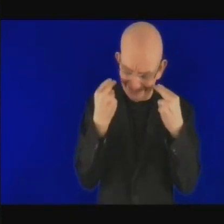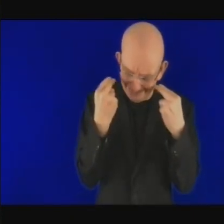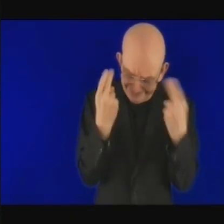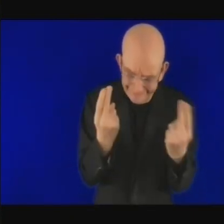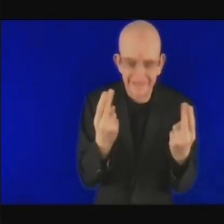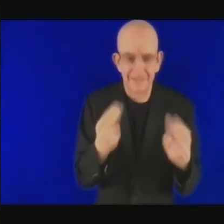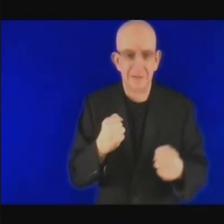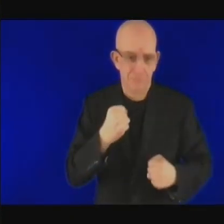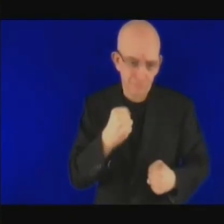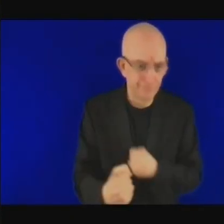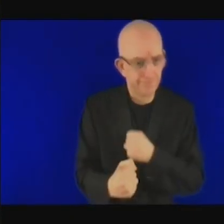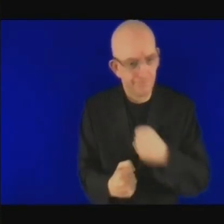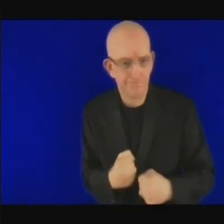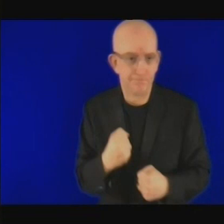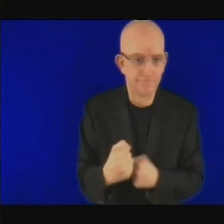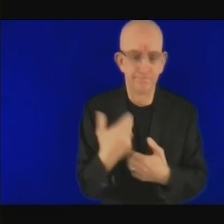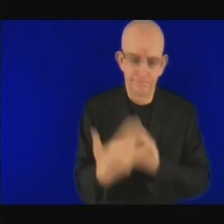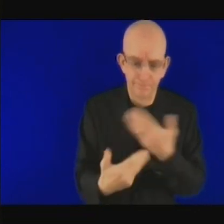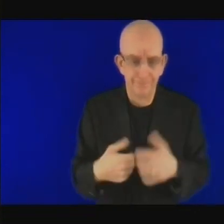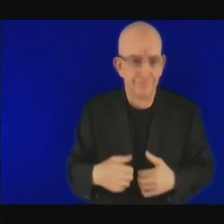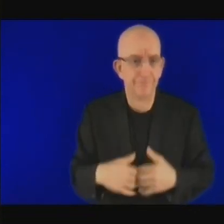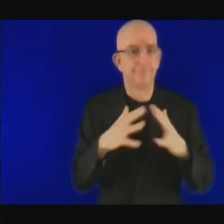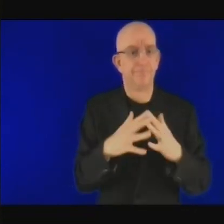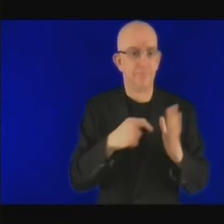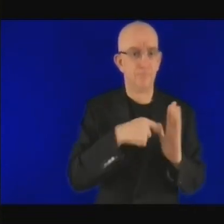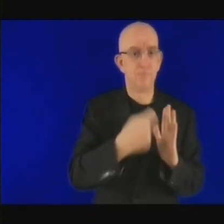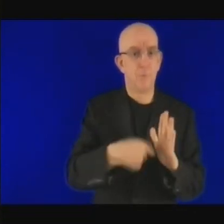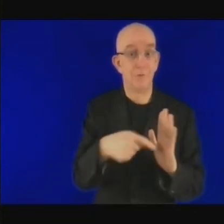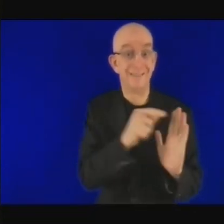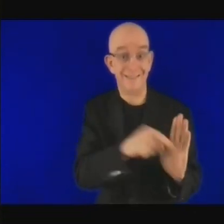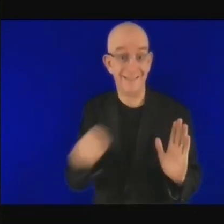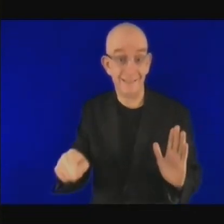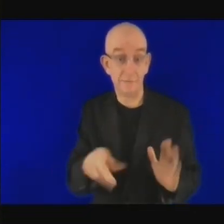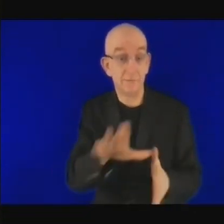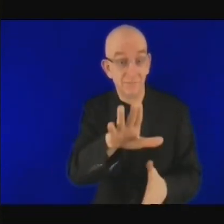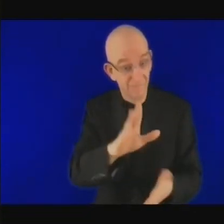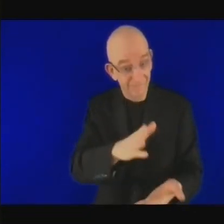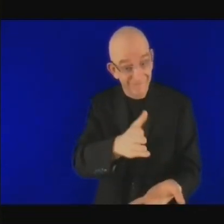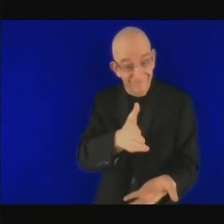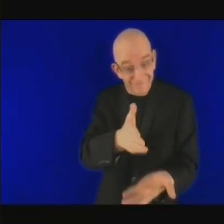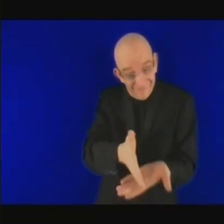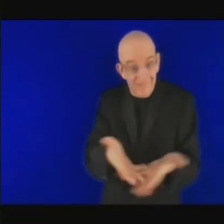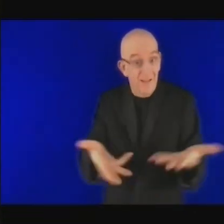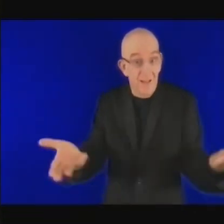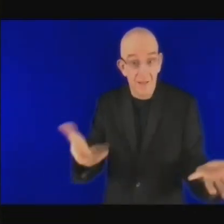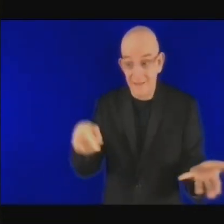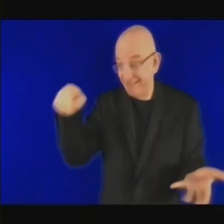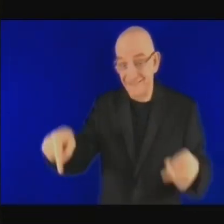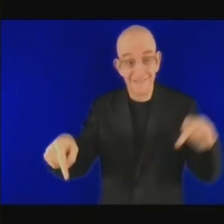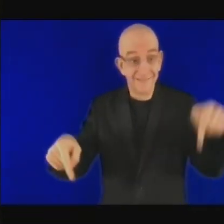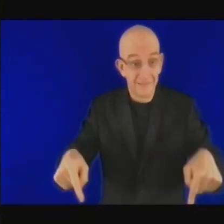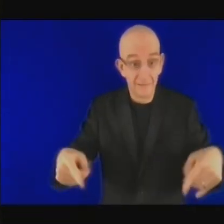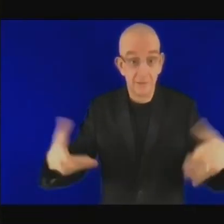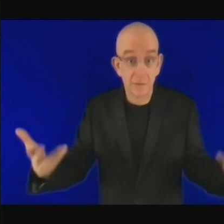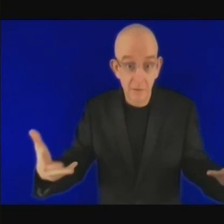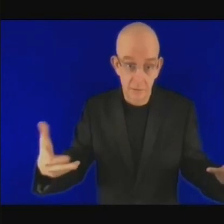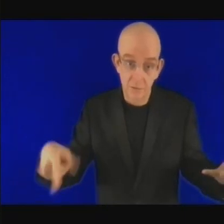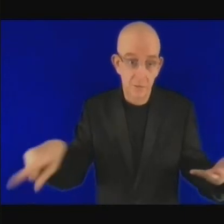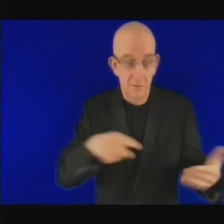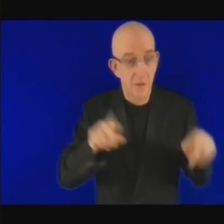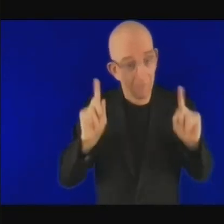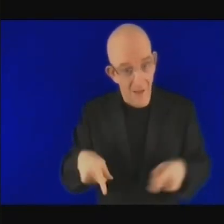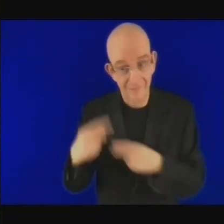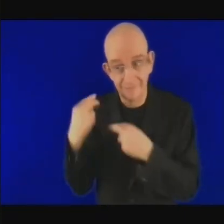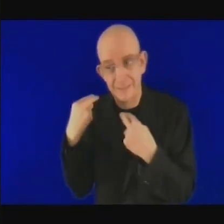pour le secteur public privé il faut beaucoup de résilience et tout le monde n'a pas cette résilience